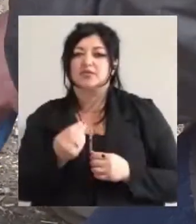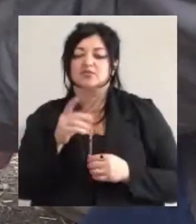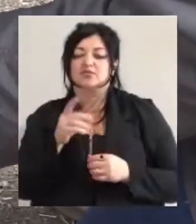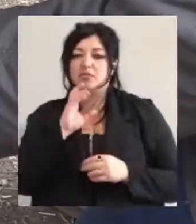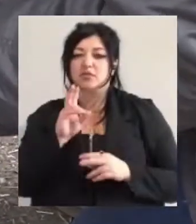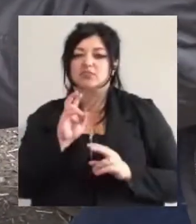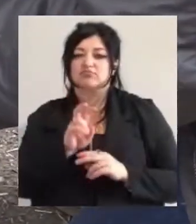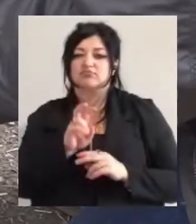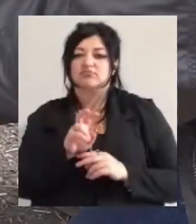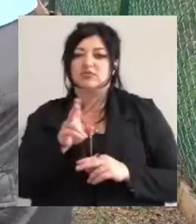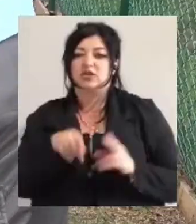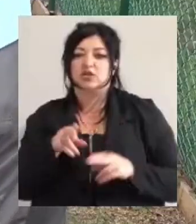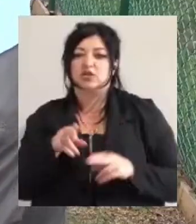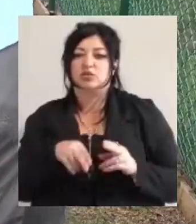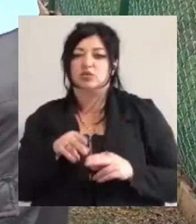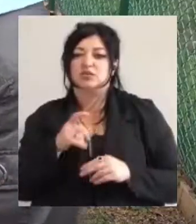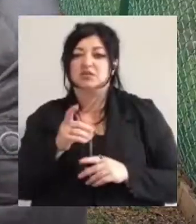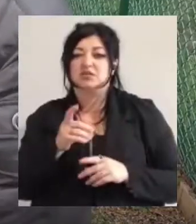словами, тен поводиться спокійно.